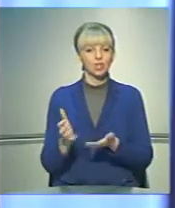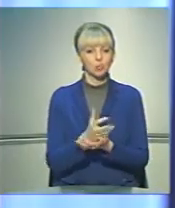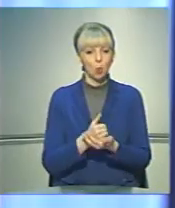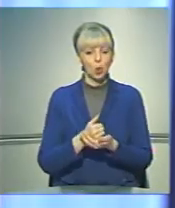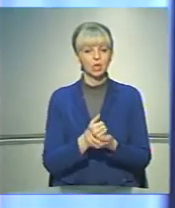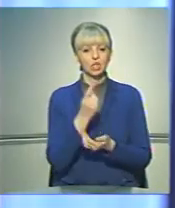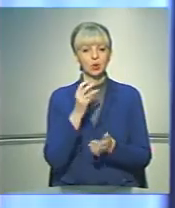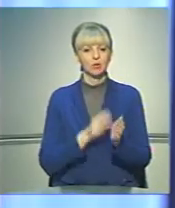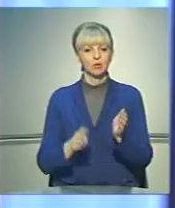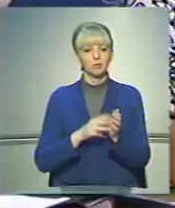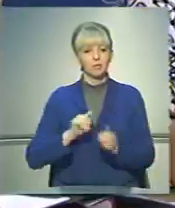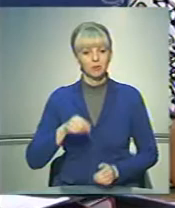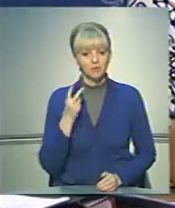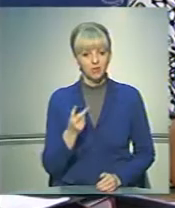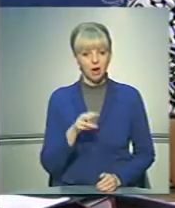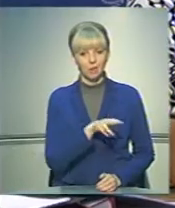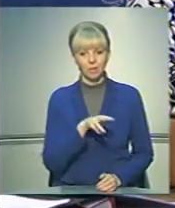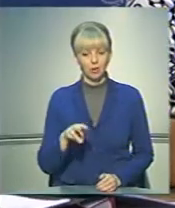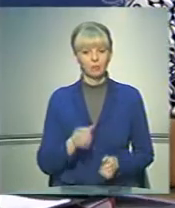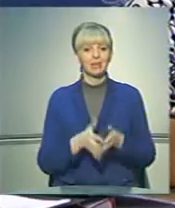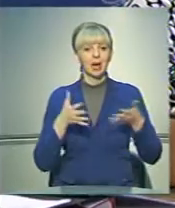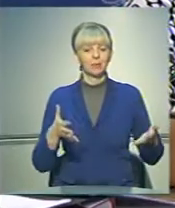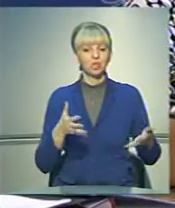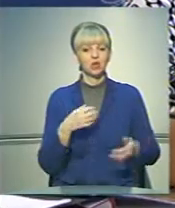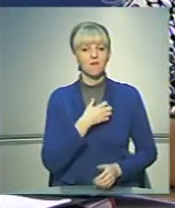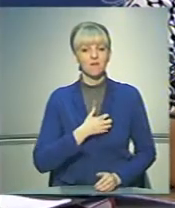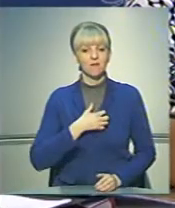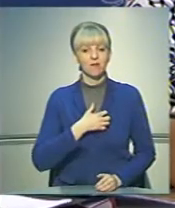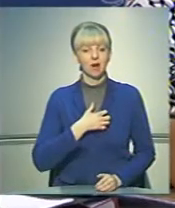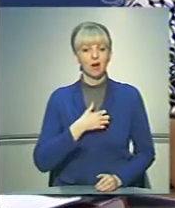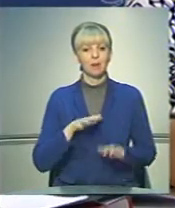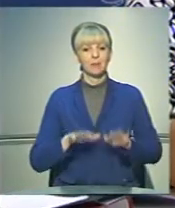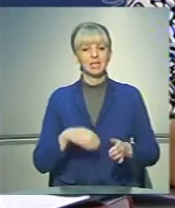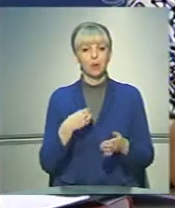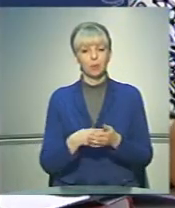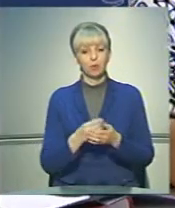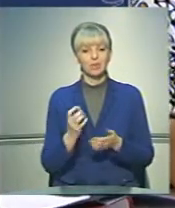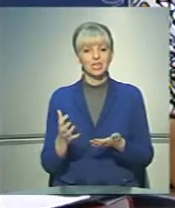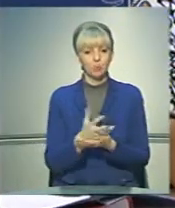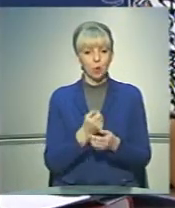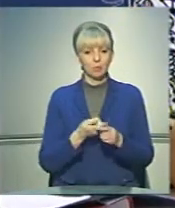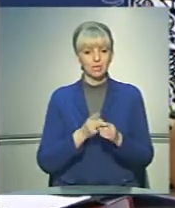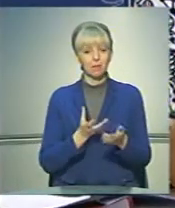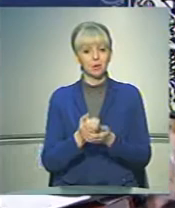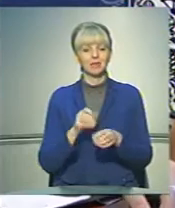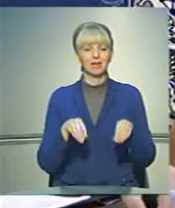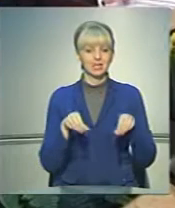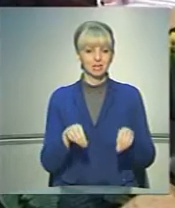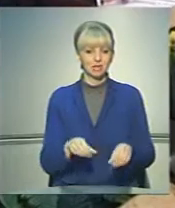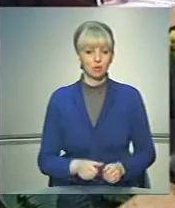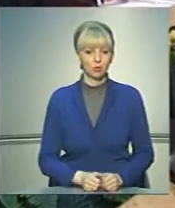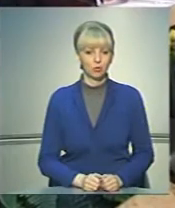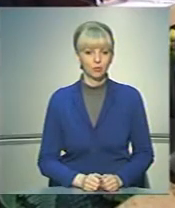188,2 мільйона. Найбільша питома вага в місцевих податках і зборах – це є плата за землю.